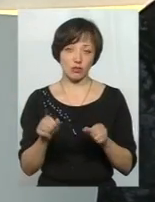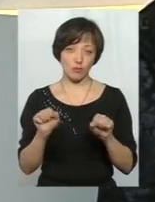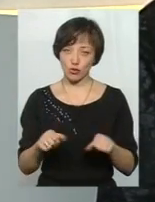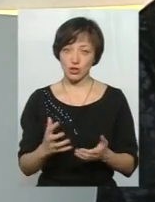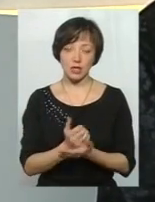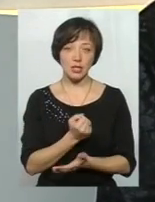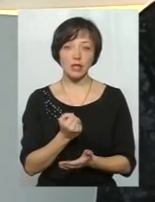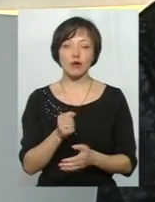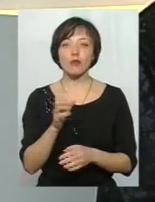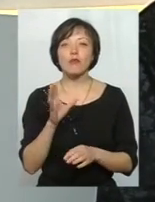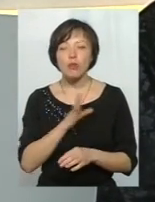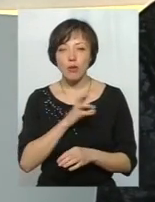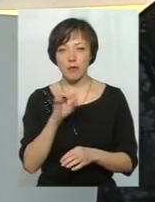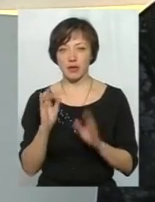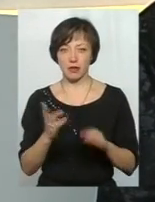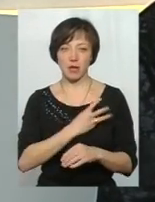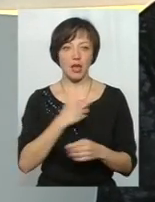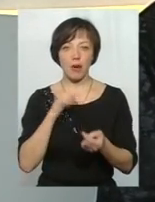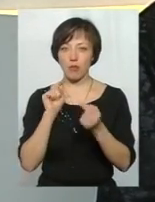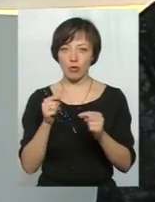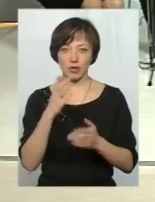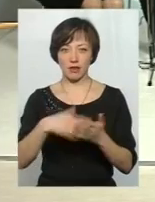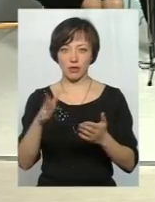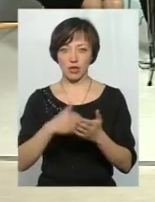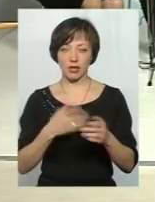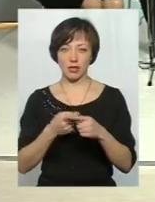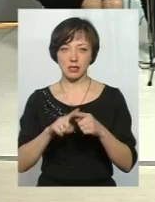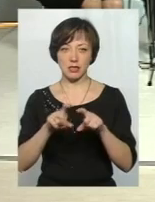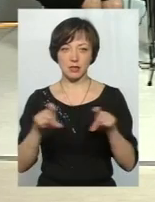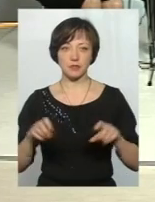знайти, було би тільки бажання. Я проти того, щоб ліквідувати це обласне.